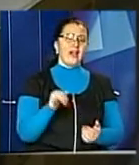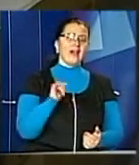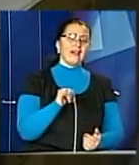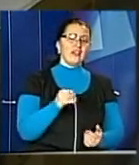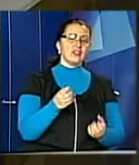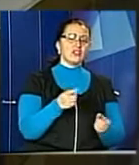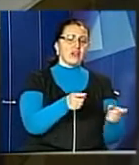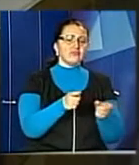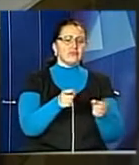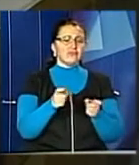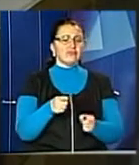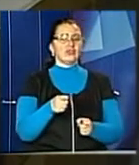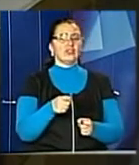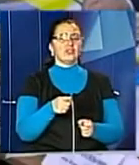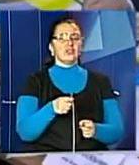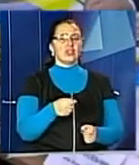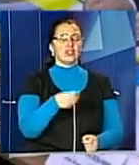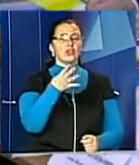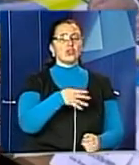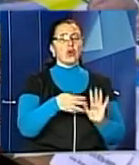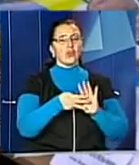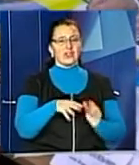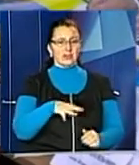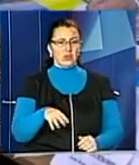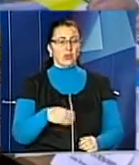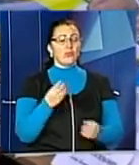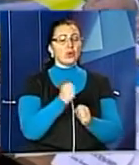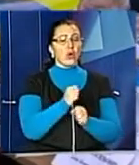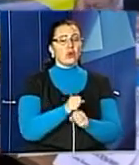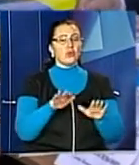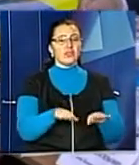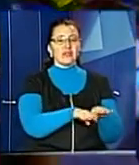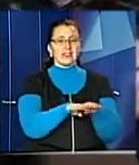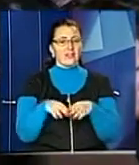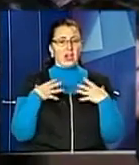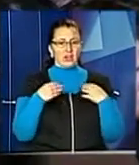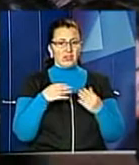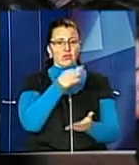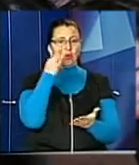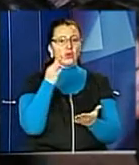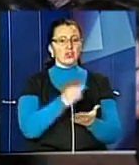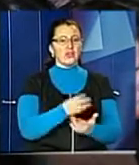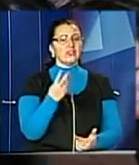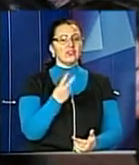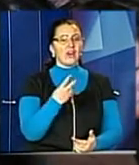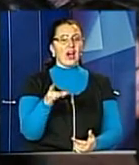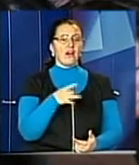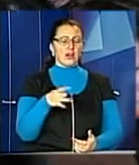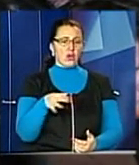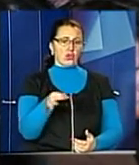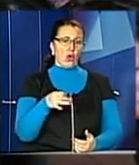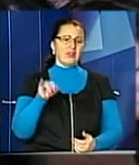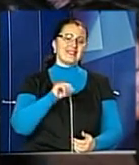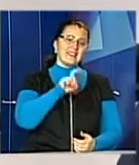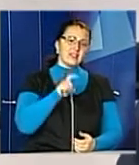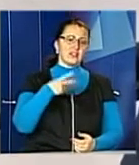залучені в дороги, а це 48 мільйонів. Наразі про роботу на місцевих рівнях Львівщини прозвітувало лише два райони області із 20-ти.